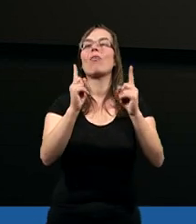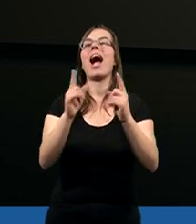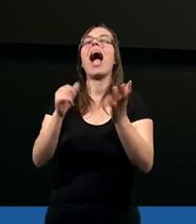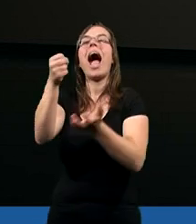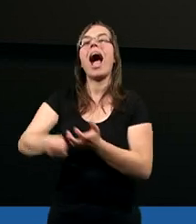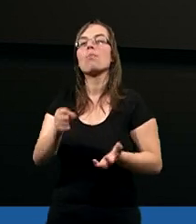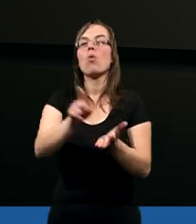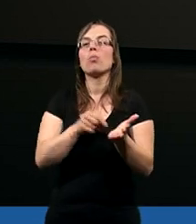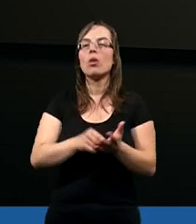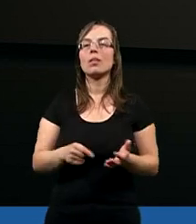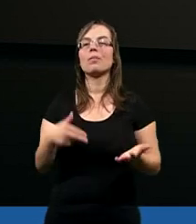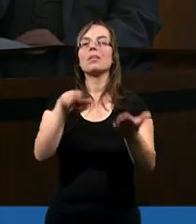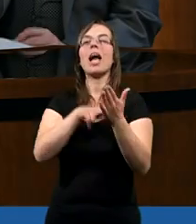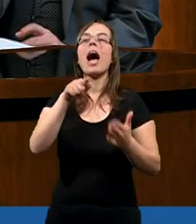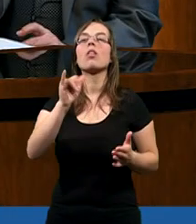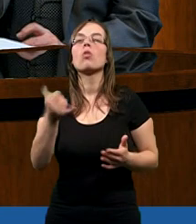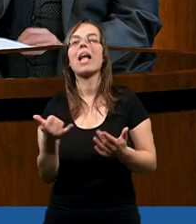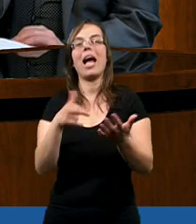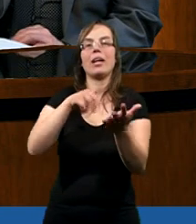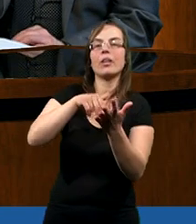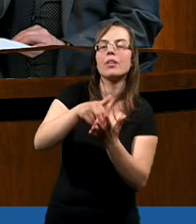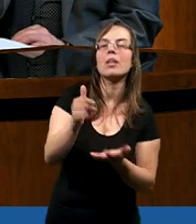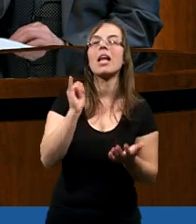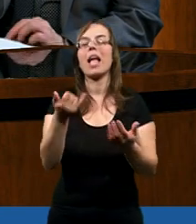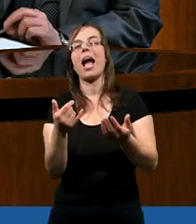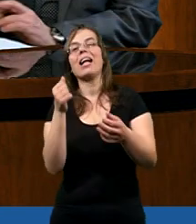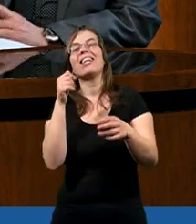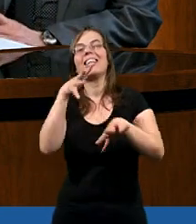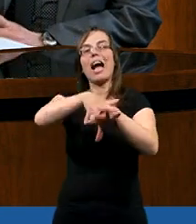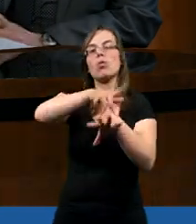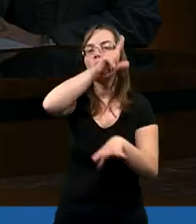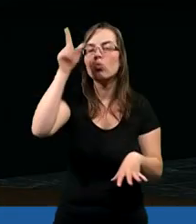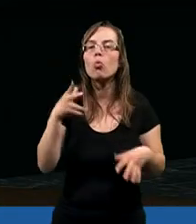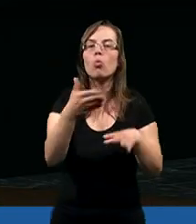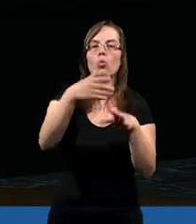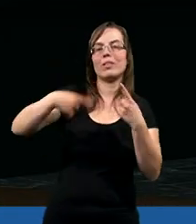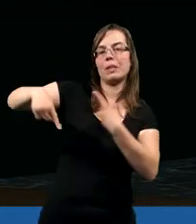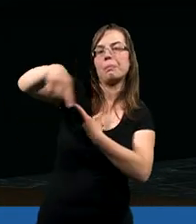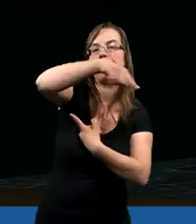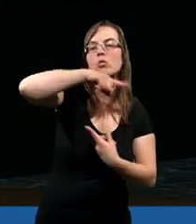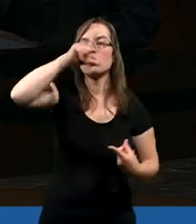apostoł Piotr? Na to, jak żyjemy, jak traktujemy ludzi wokół nas,